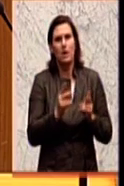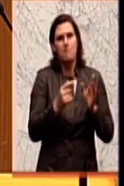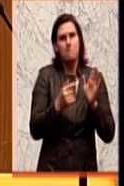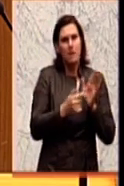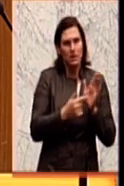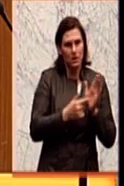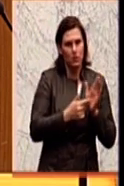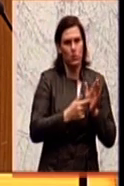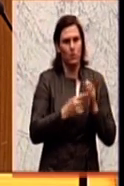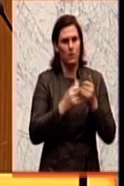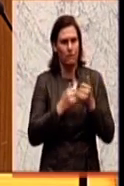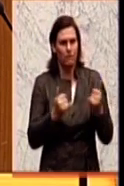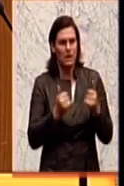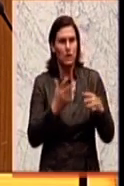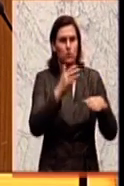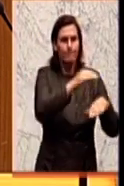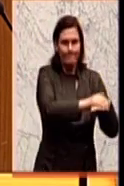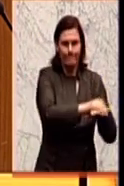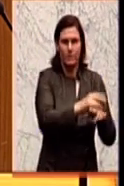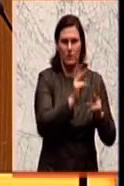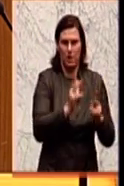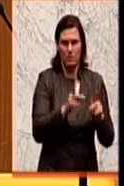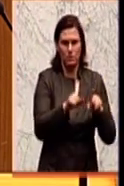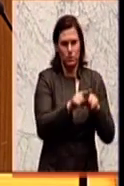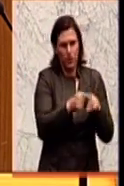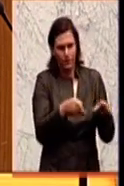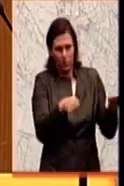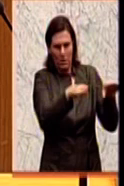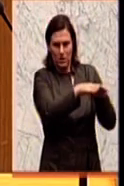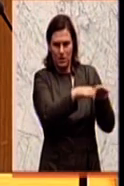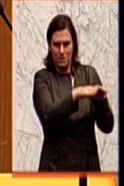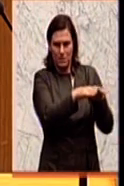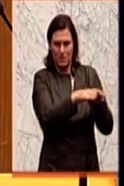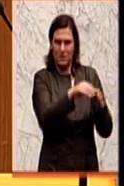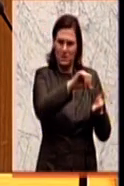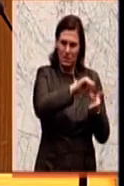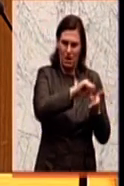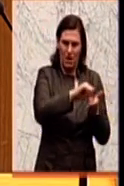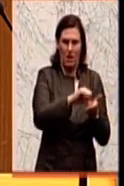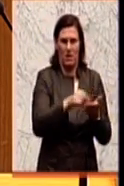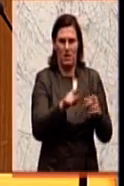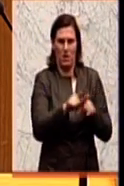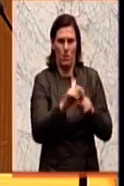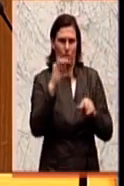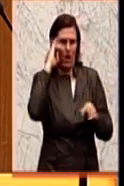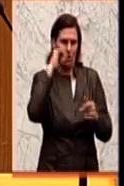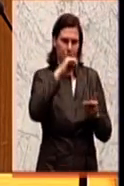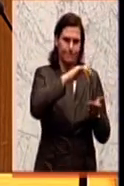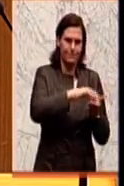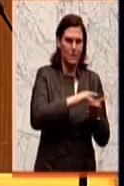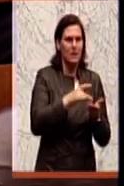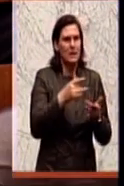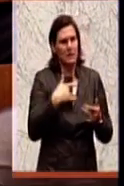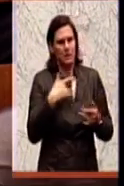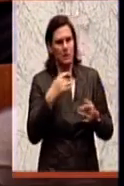gespeicherten Daten zu harmonisieren. Weil das sind ja ganz wichtige, zentrale Punkte. Und hier könnte ich mir vorstellen, dass man hier Verbesserungen vornimmt. Das wäre mir ein